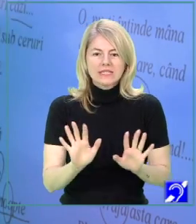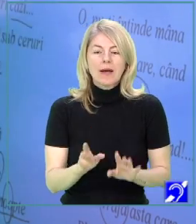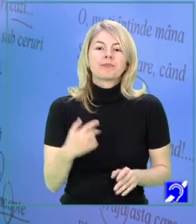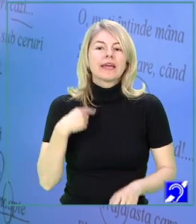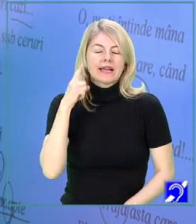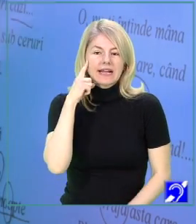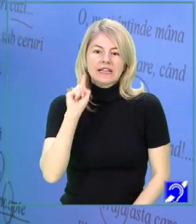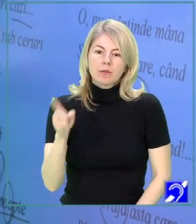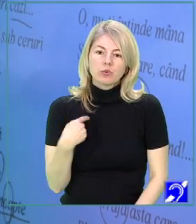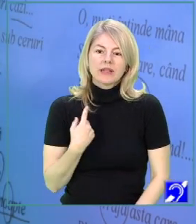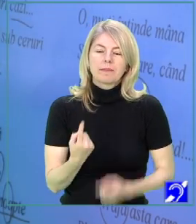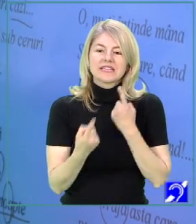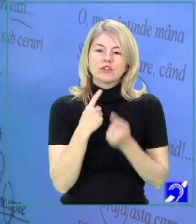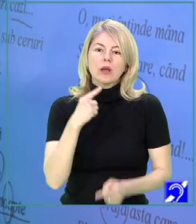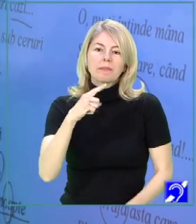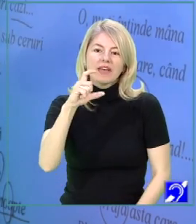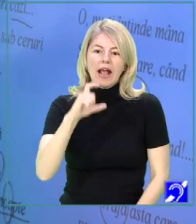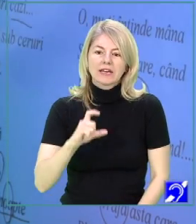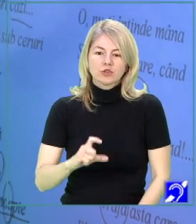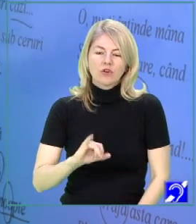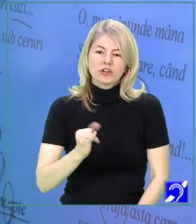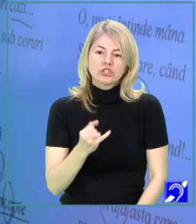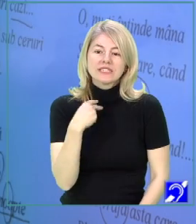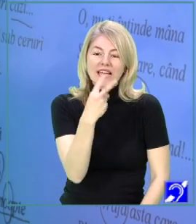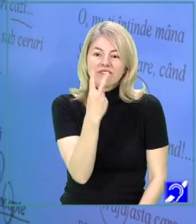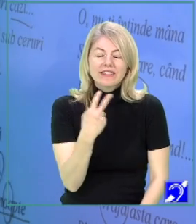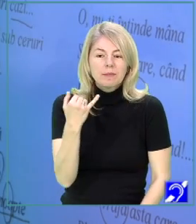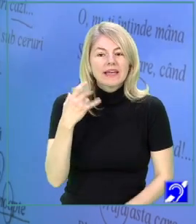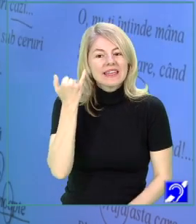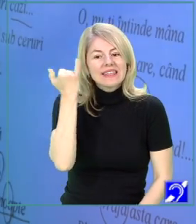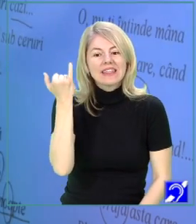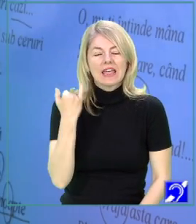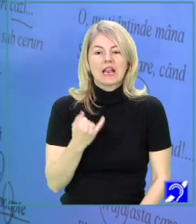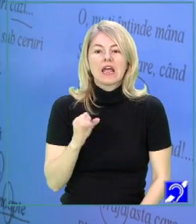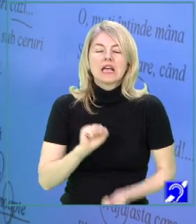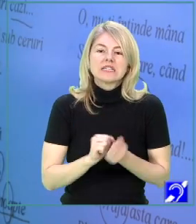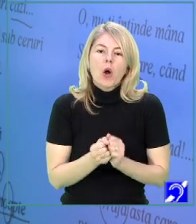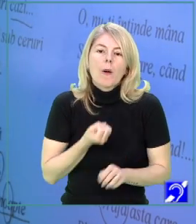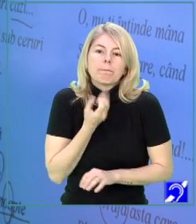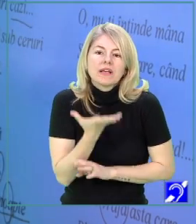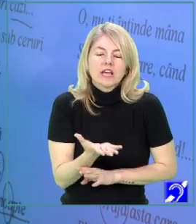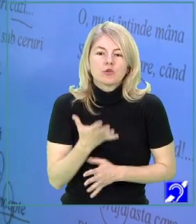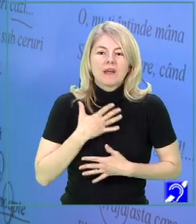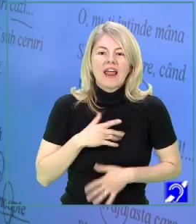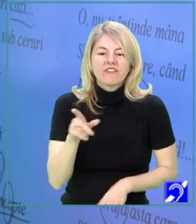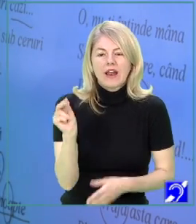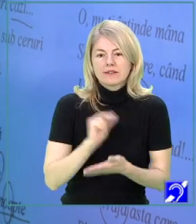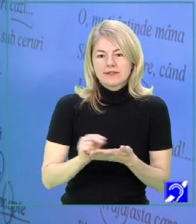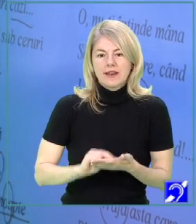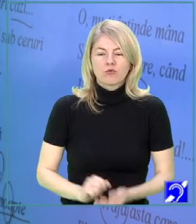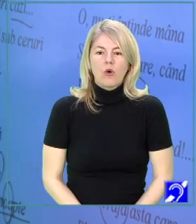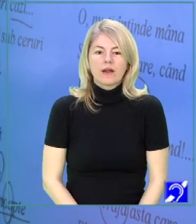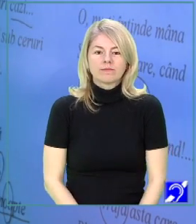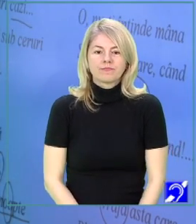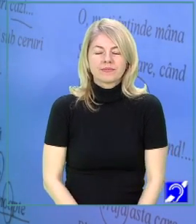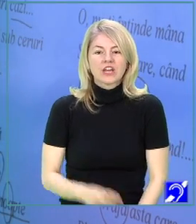cred că este cazul să discutăm fiecare strofă și să vedem ideile sau mesajul pe care îl transmite fiecare.